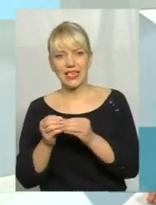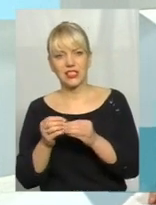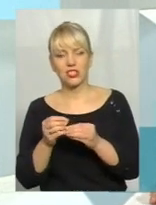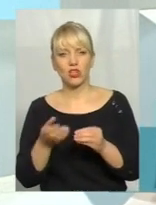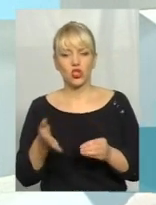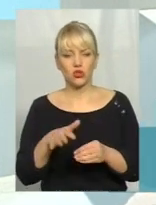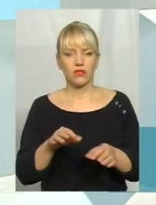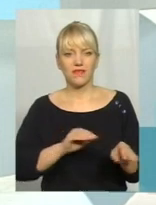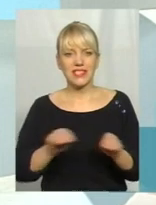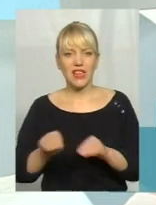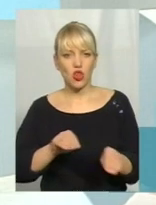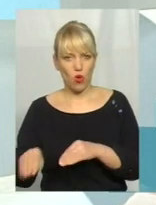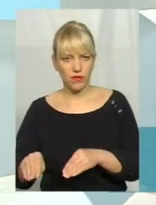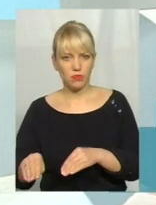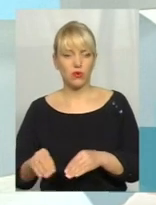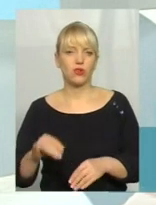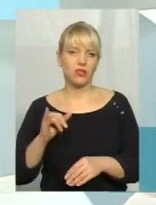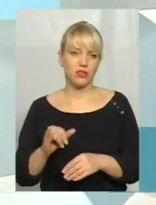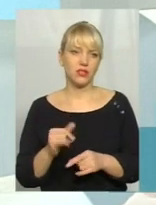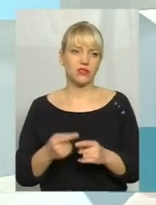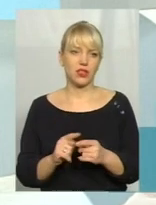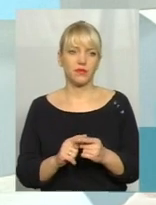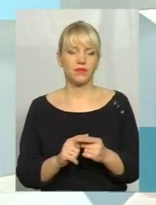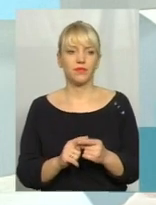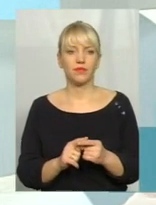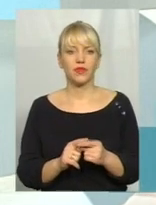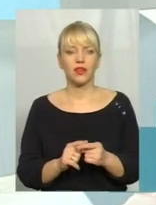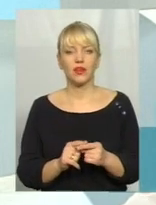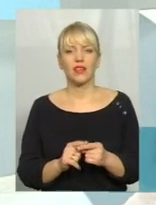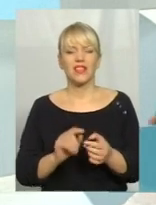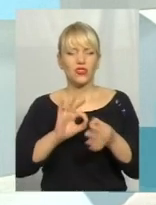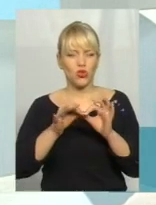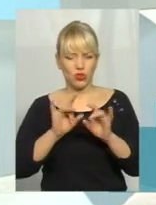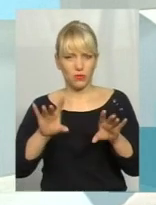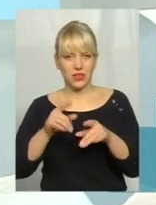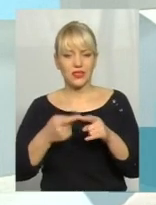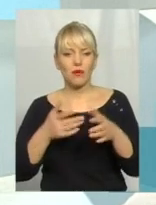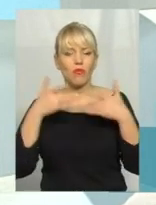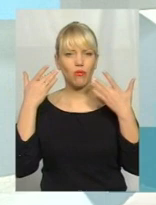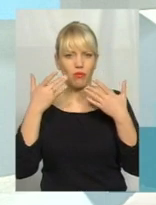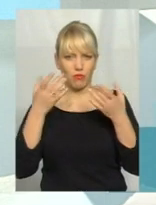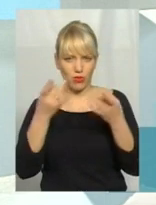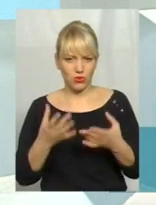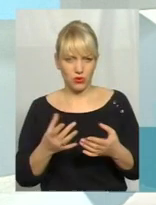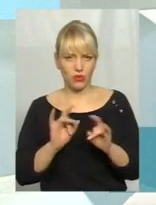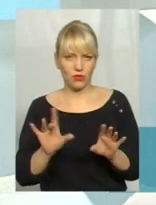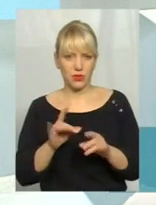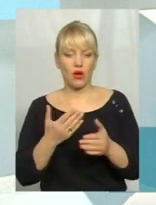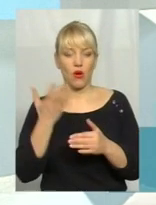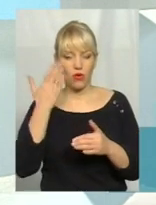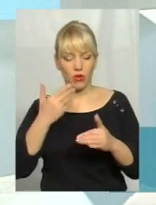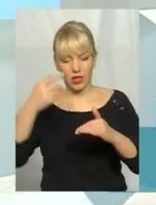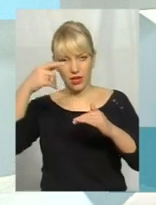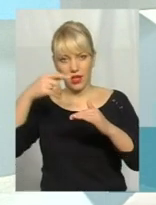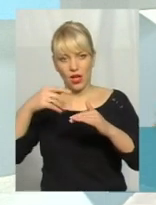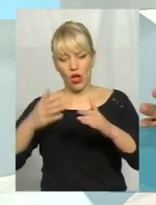це, як я Михайло пояснила, насправді досить проста річ. Коли контейнер під землею, нижче